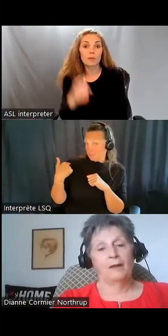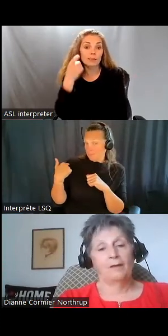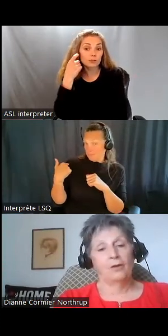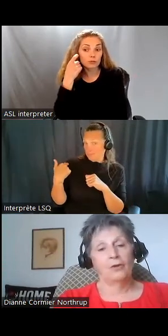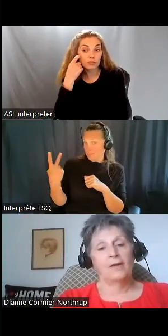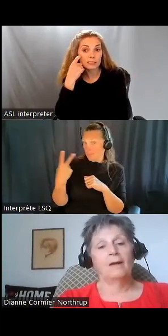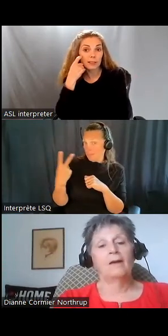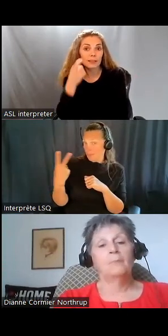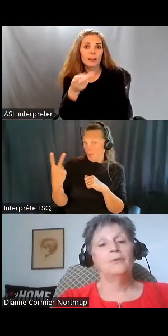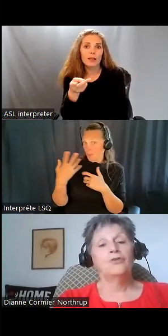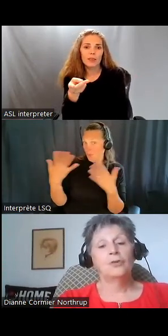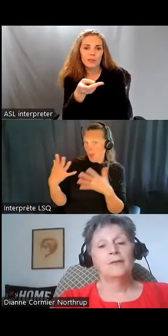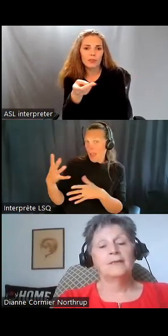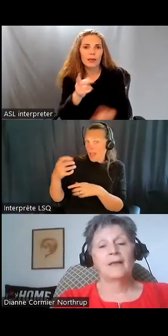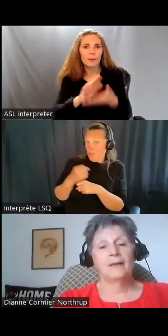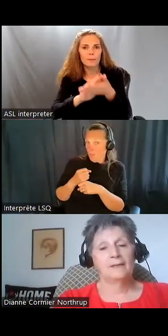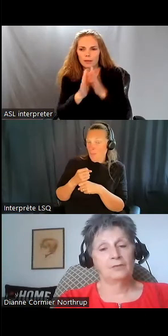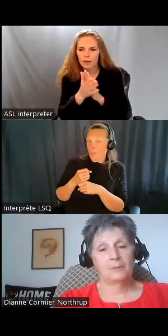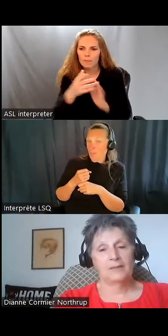Récemment, ils ont eu